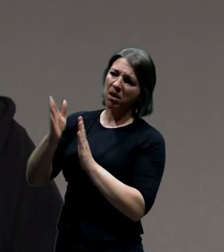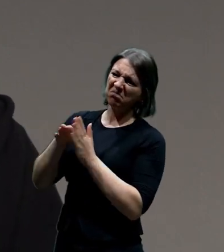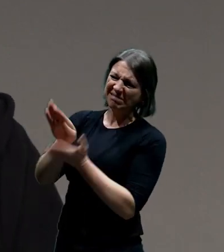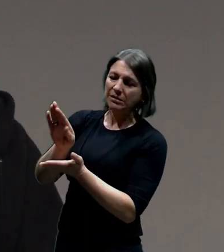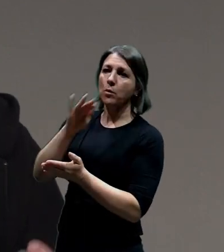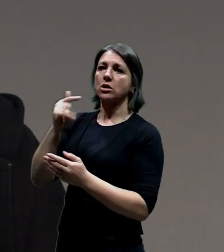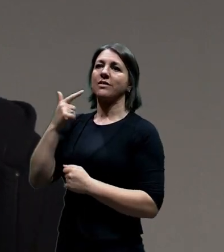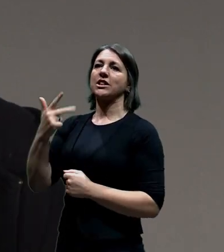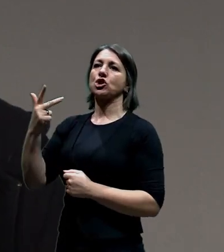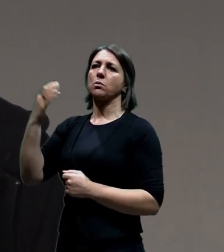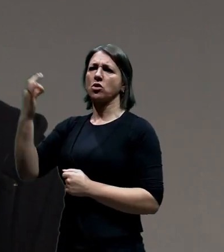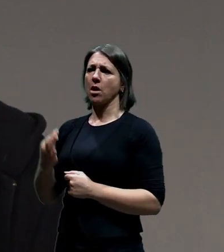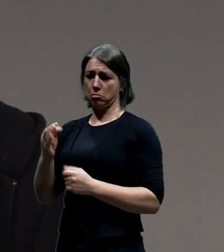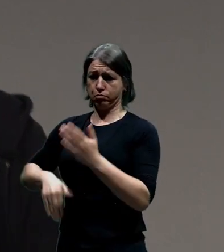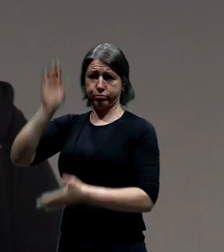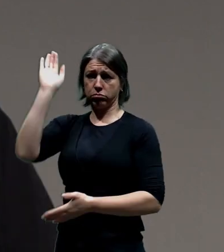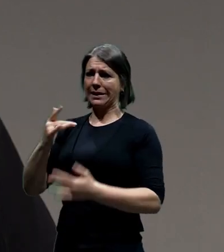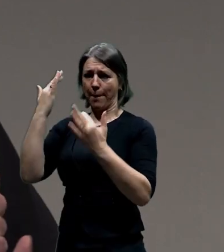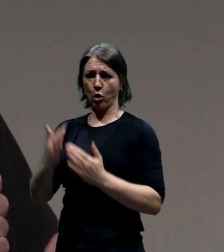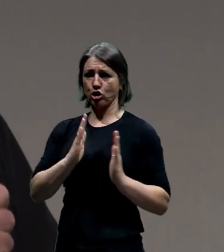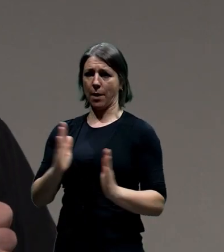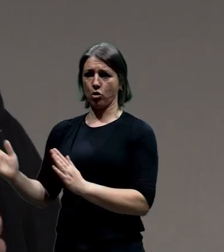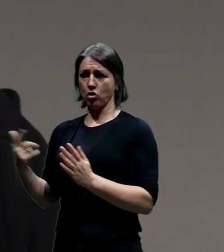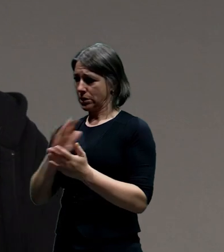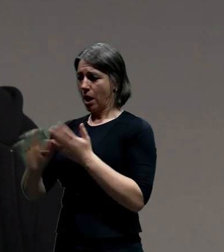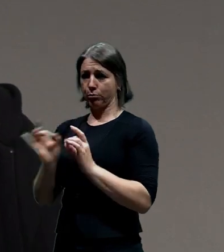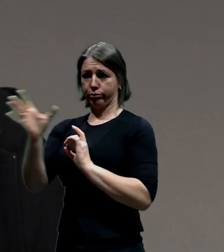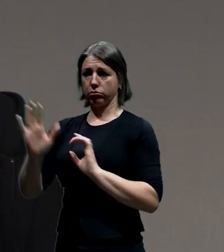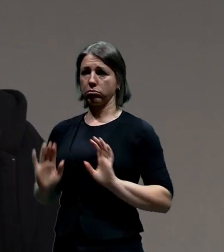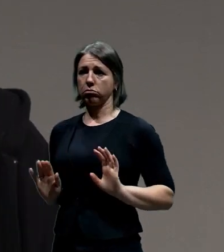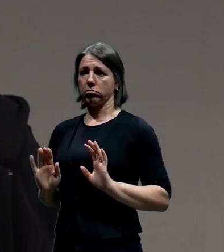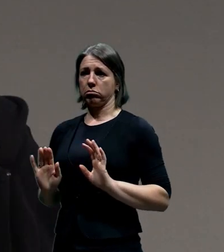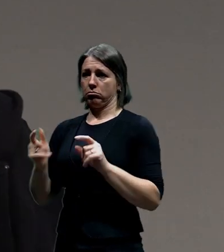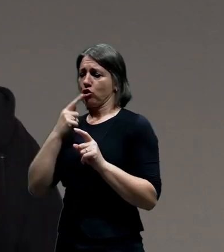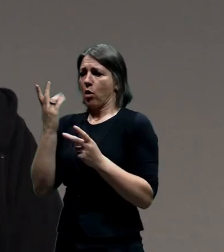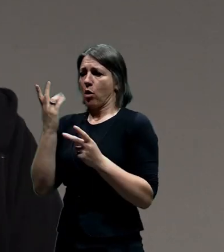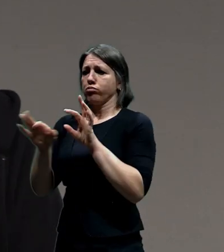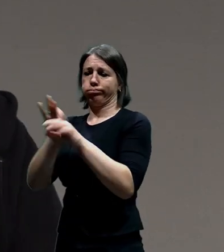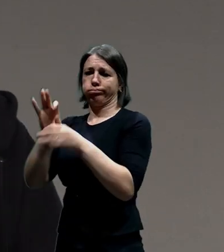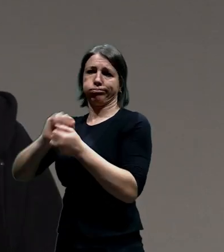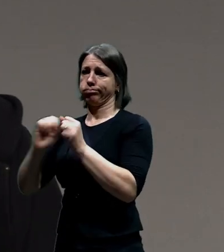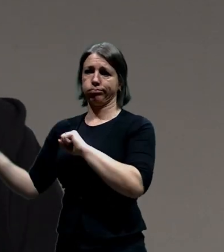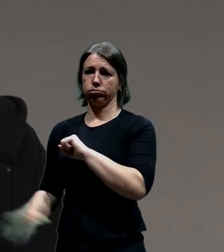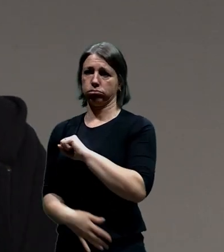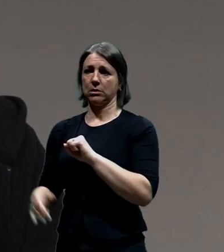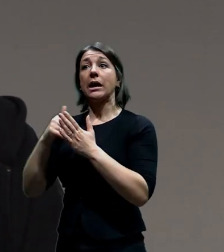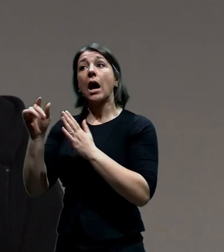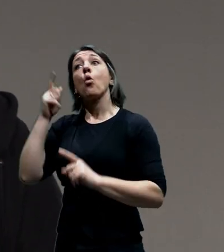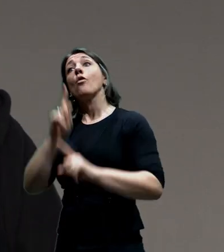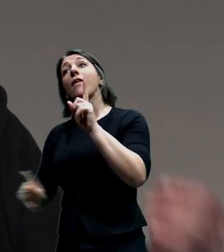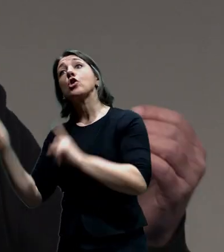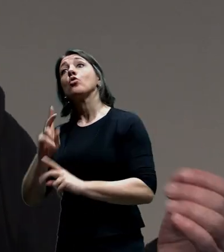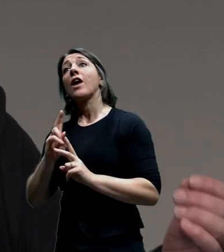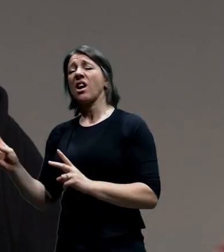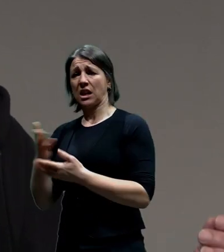tak to prostě není varianta. To normálně okamžitě dávám tzv. podstůl a vůbec o tom nepřemýšlím jako o variantě